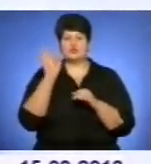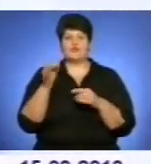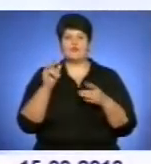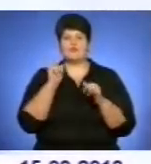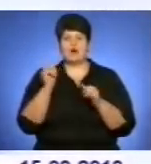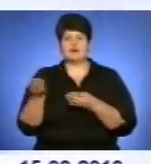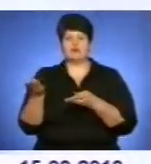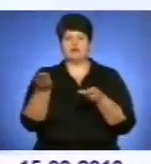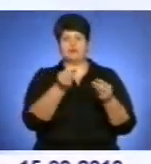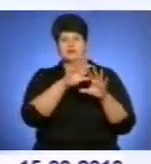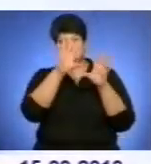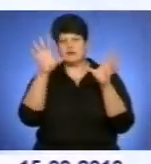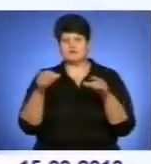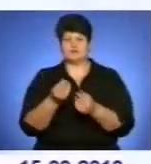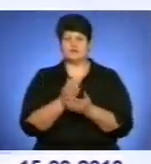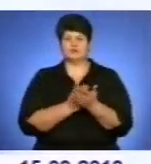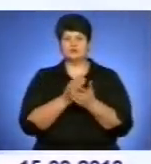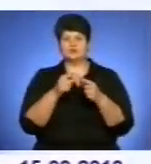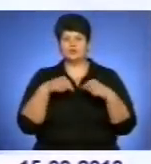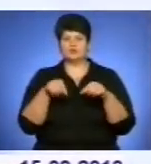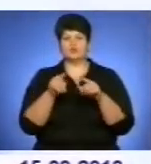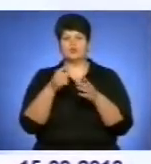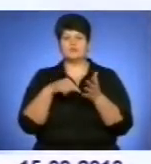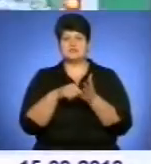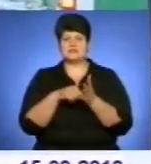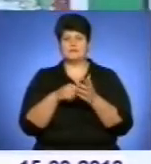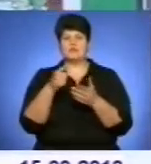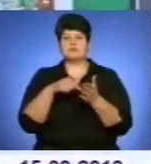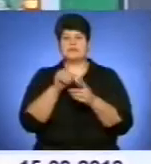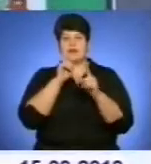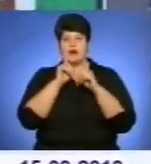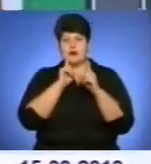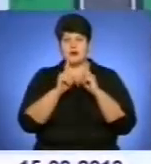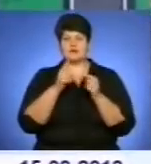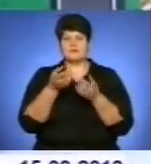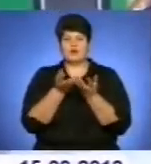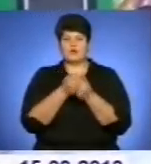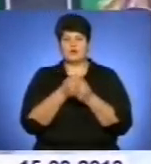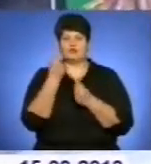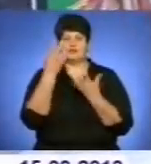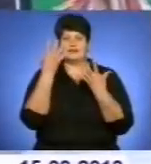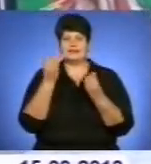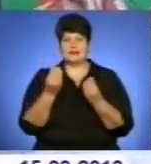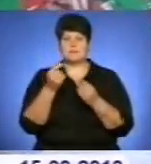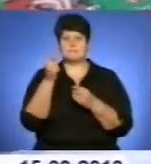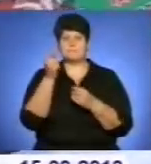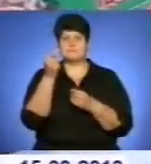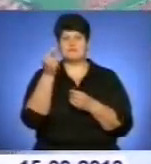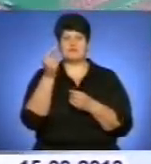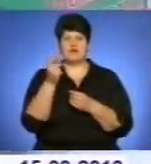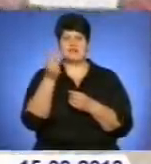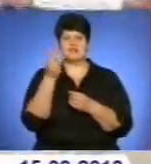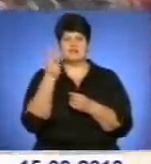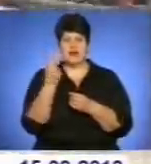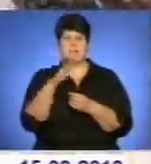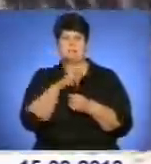понеділок різке зниження температури повітря до 20 градусів морозу, а вже згодом очікують плюс 5. Такий різкий передпад температур,